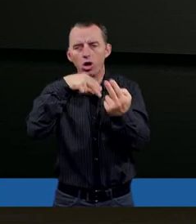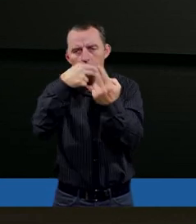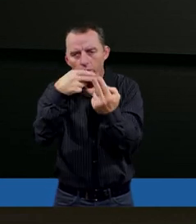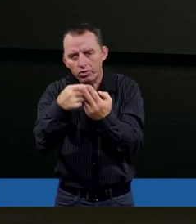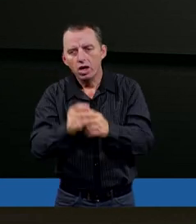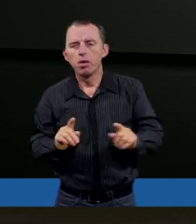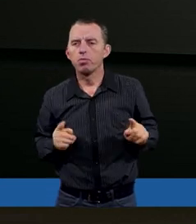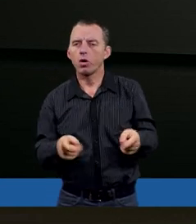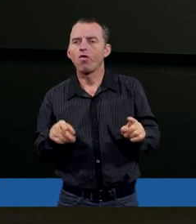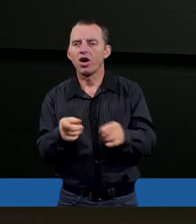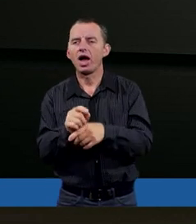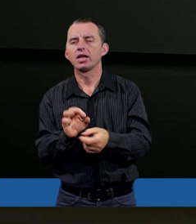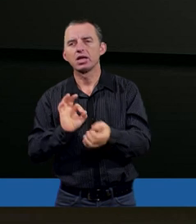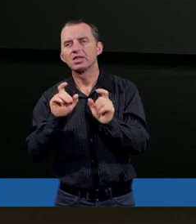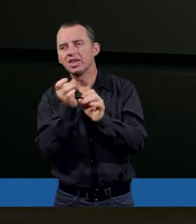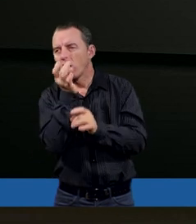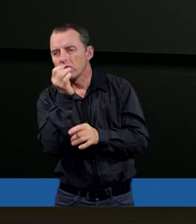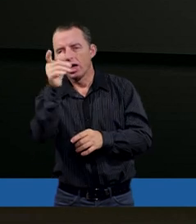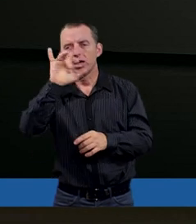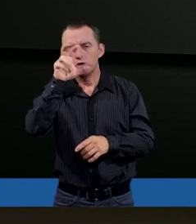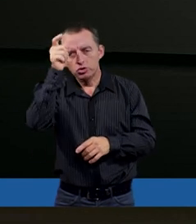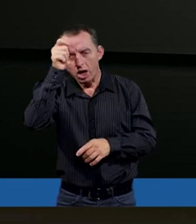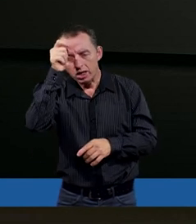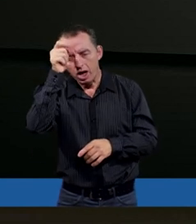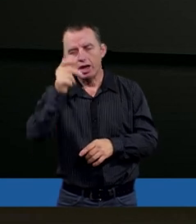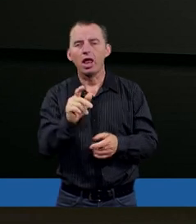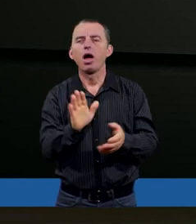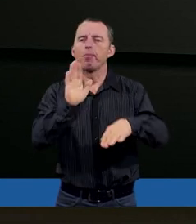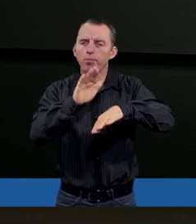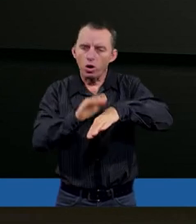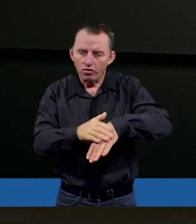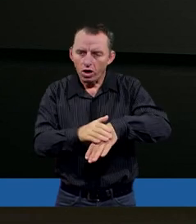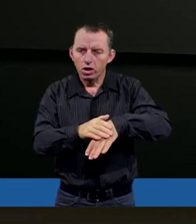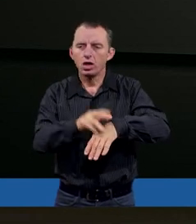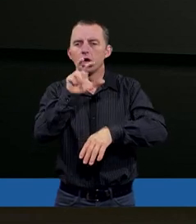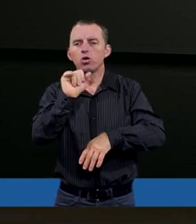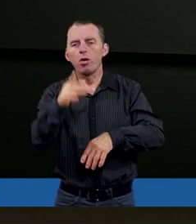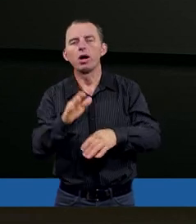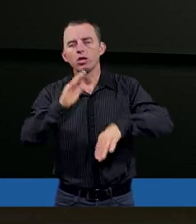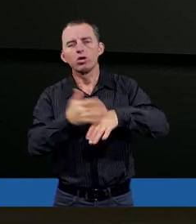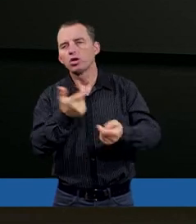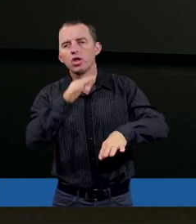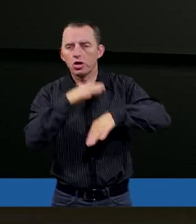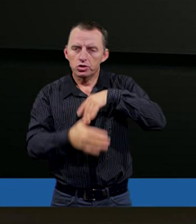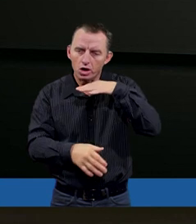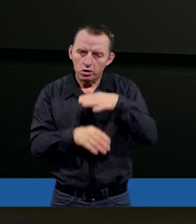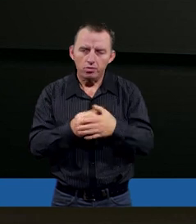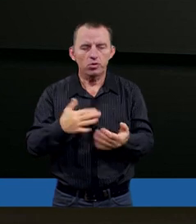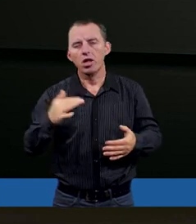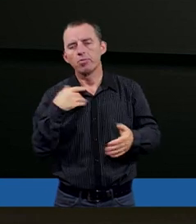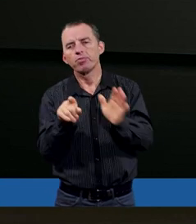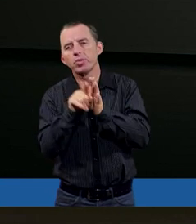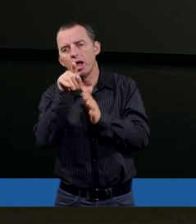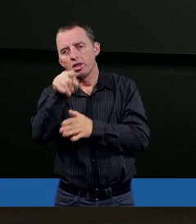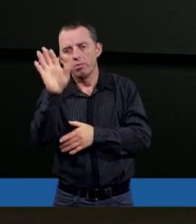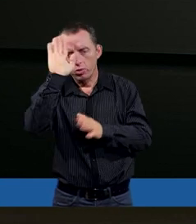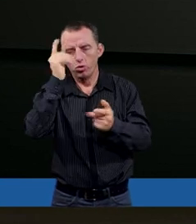prowokację szatana pozwolił Hioba dotknąć tymi nieszczęściami. I że to nie było dlatego, że Pan